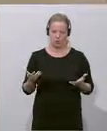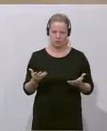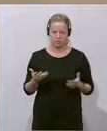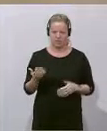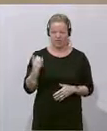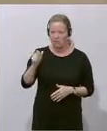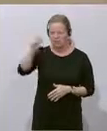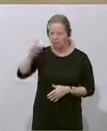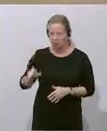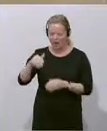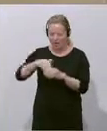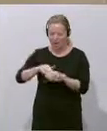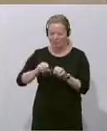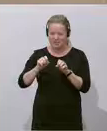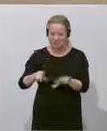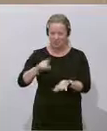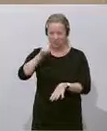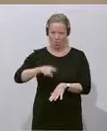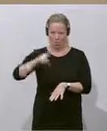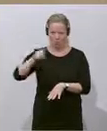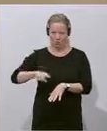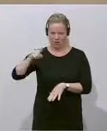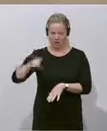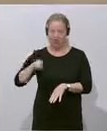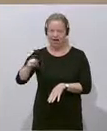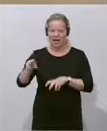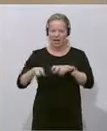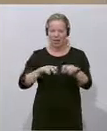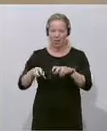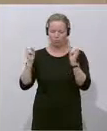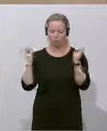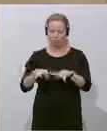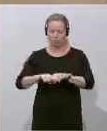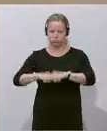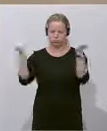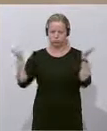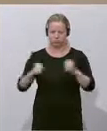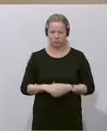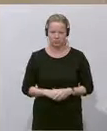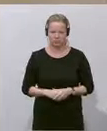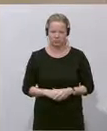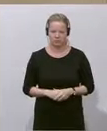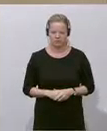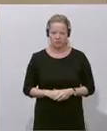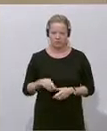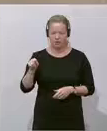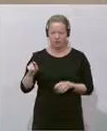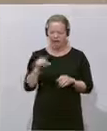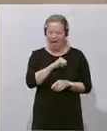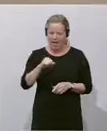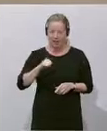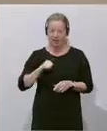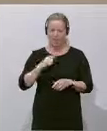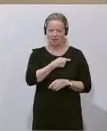zweimal hintereinander eine Regierung in die Luft sprengt. Wenn jemals seine eigenen Parteifreunde